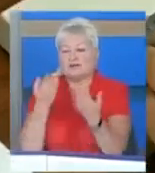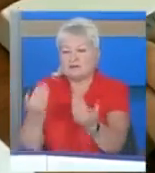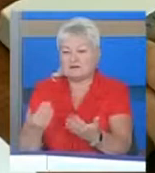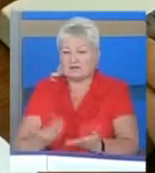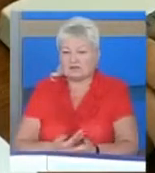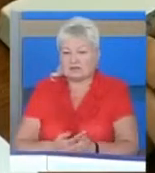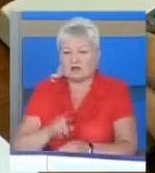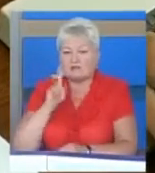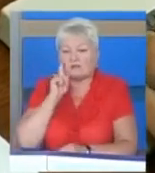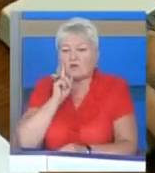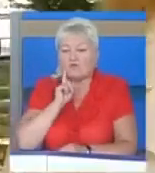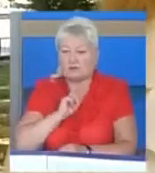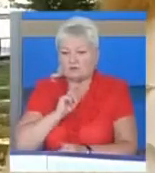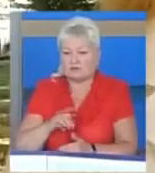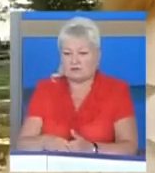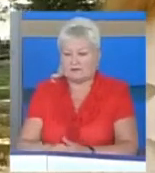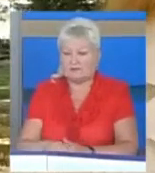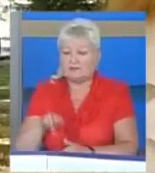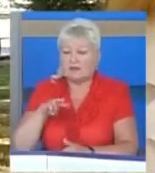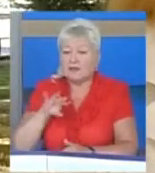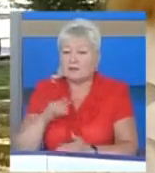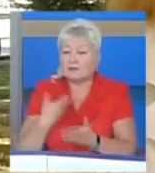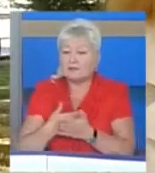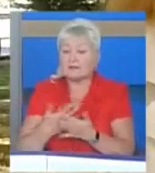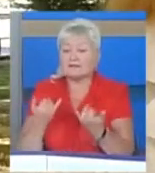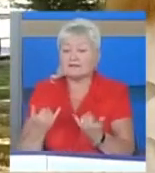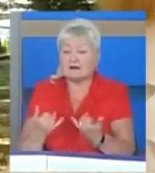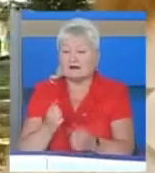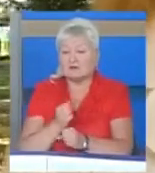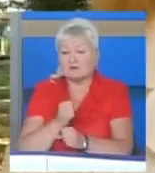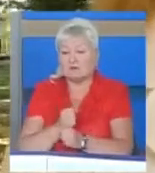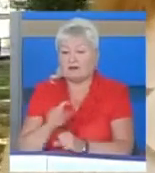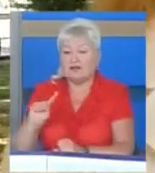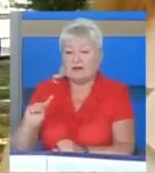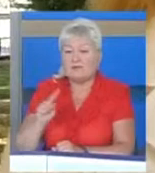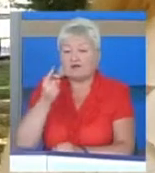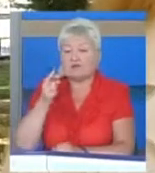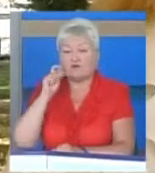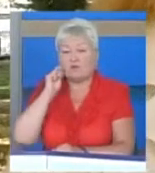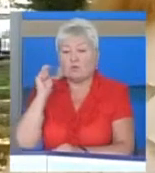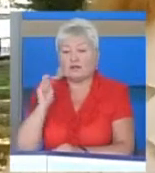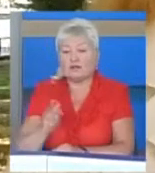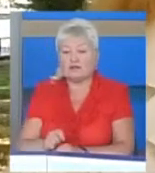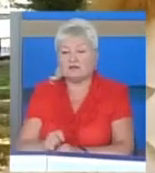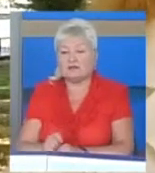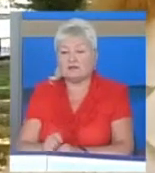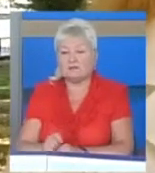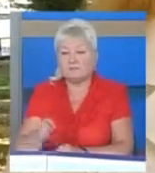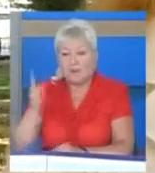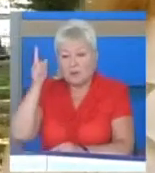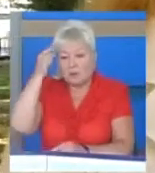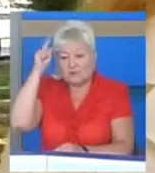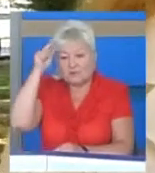комфортніше. Ми, наприклад, зараз зробили перший в Україні мультиплікаційний фільм,